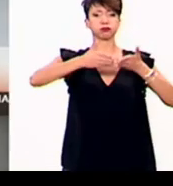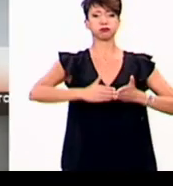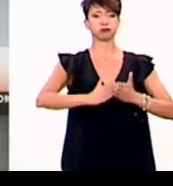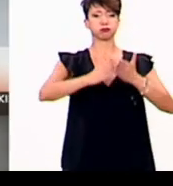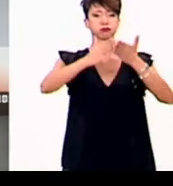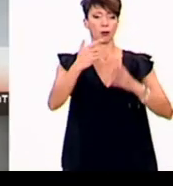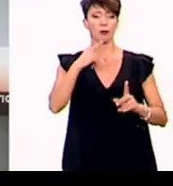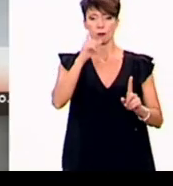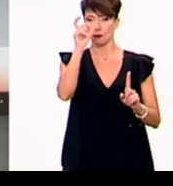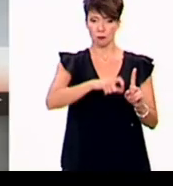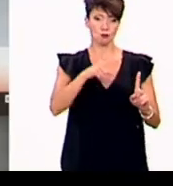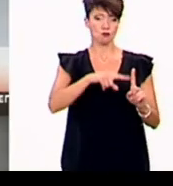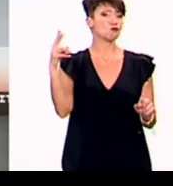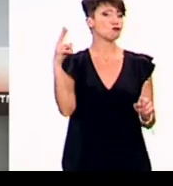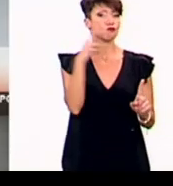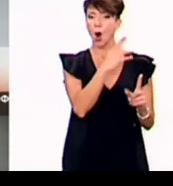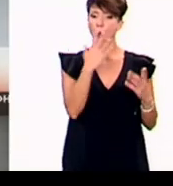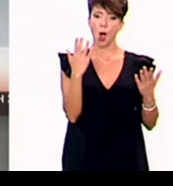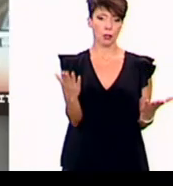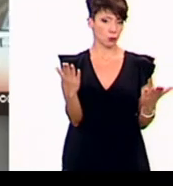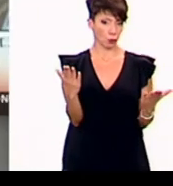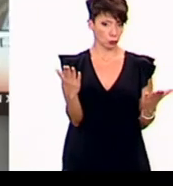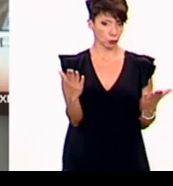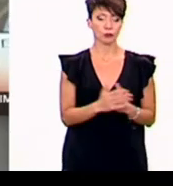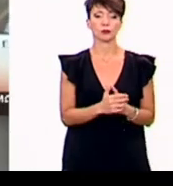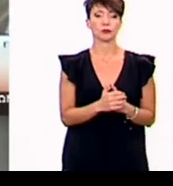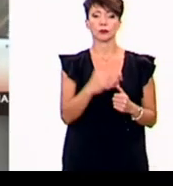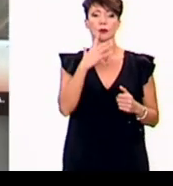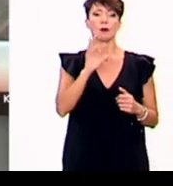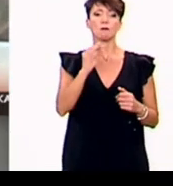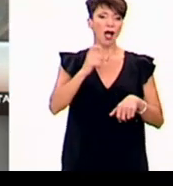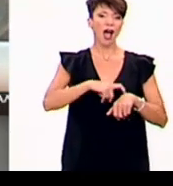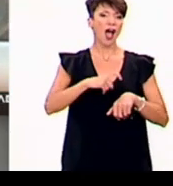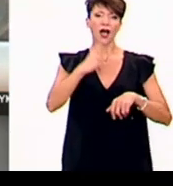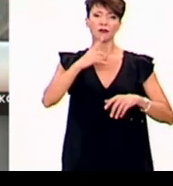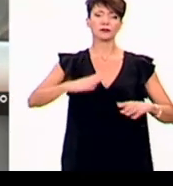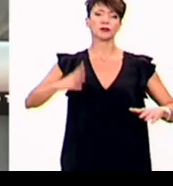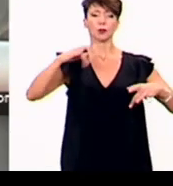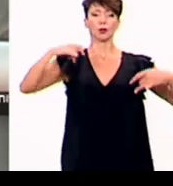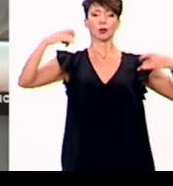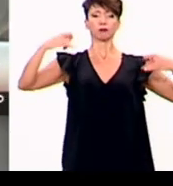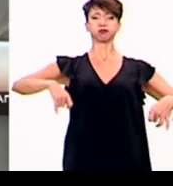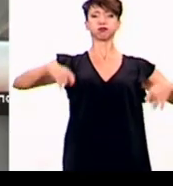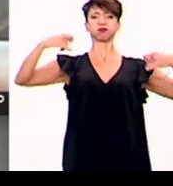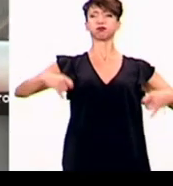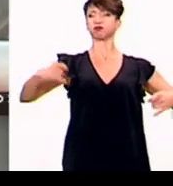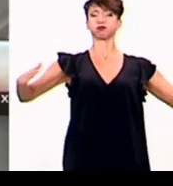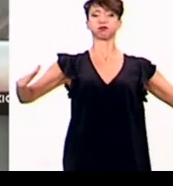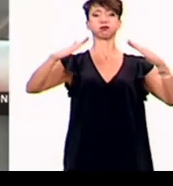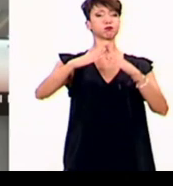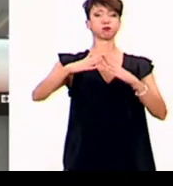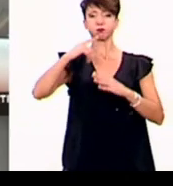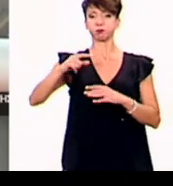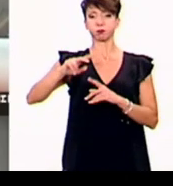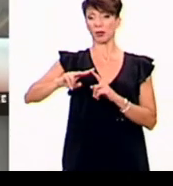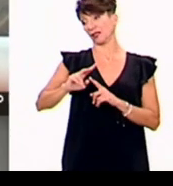της. Ο Πρωθυπουργός δεν έχει δίλαμε σωτυχία στην Τίνο με τον κύριο Χρυστοφοράκο. Ούτε